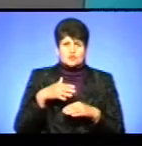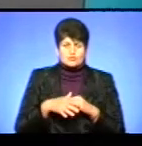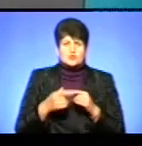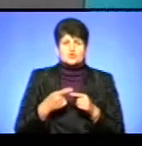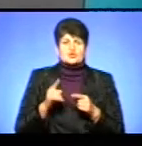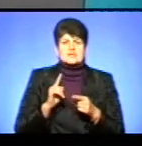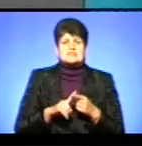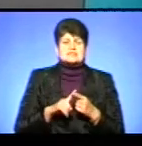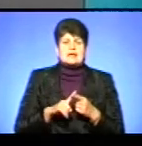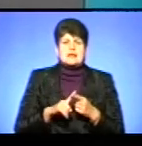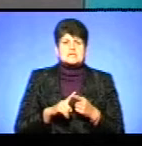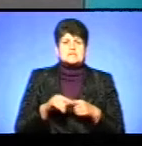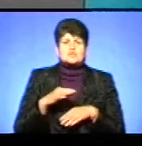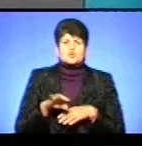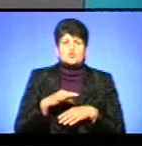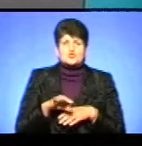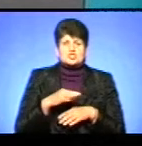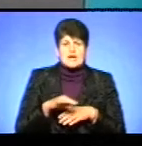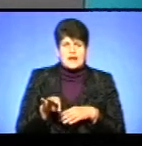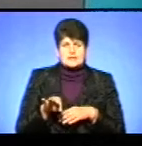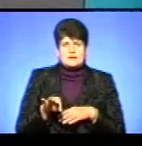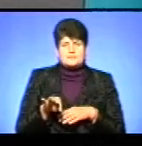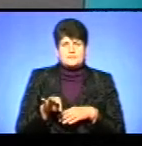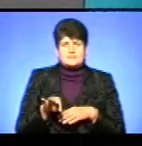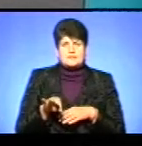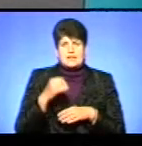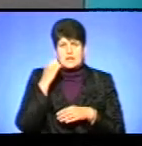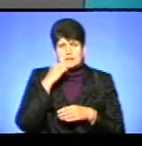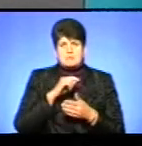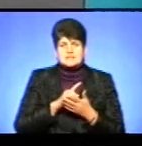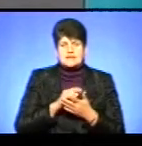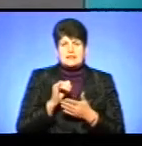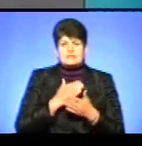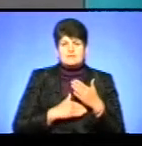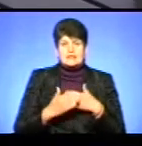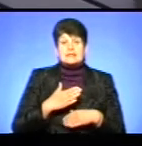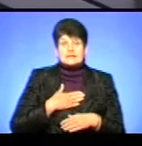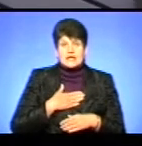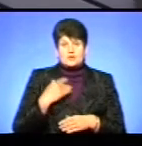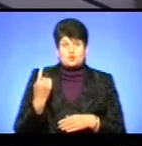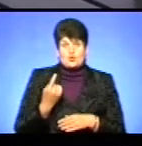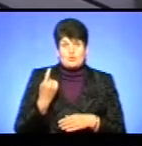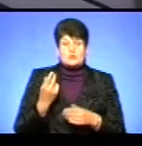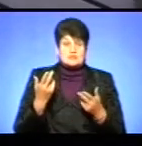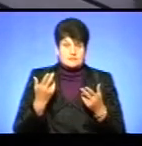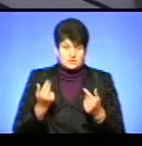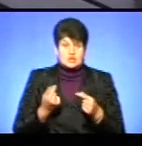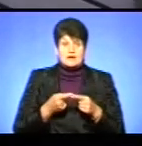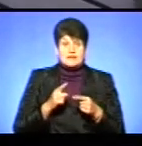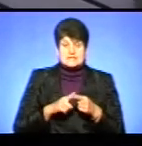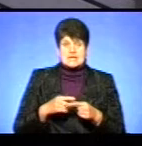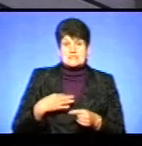що це просто знущання над пенсіонерами і інвалідами на своїй області. Звичайно, це